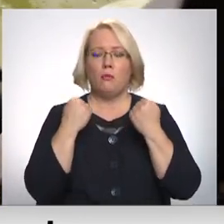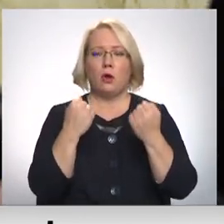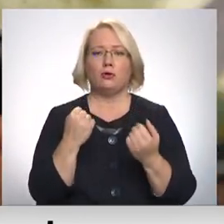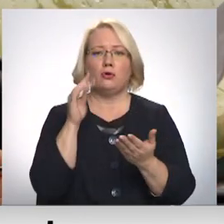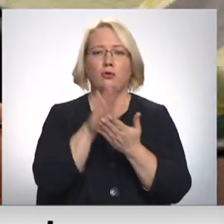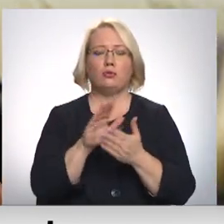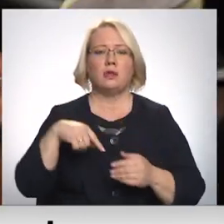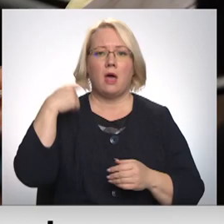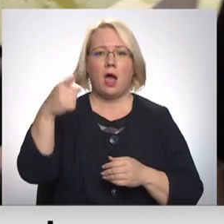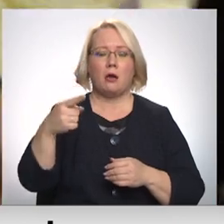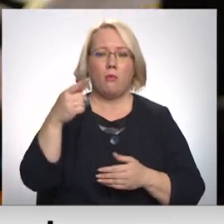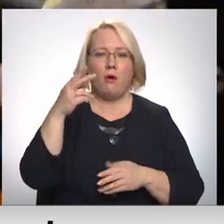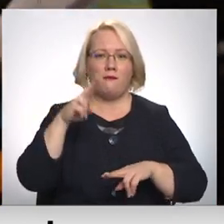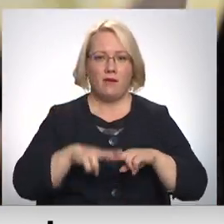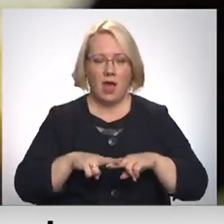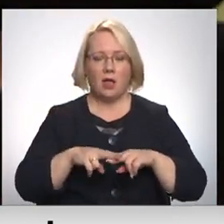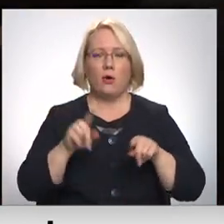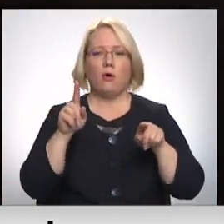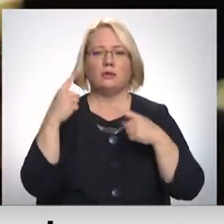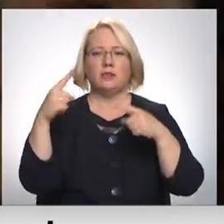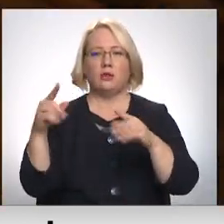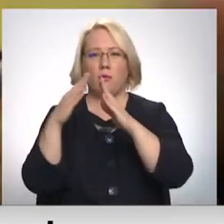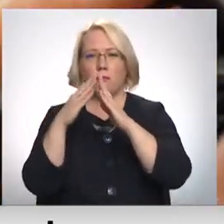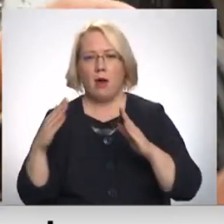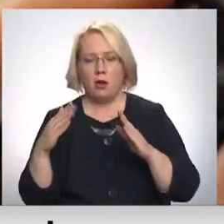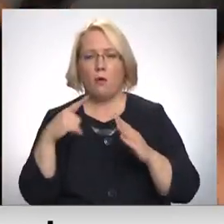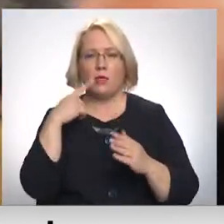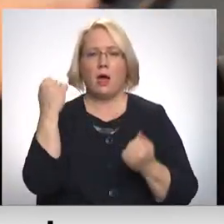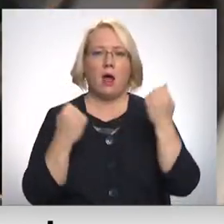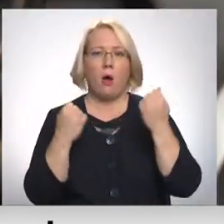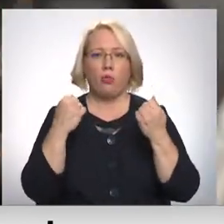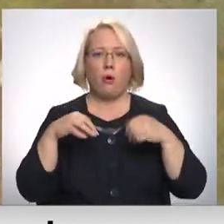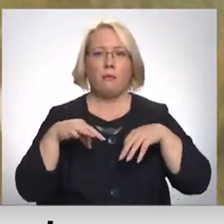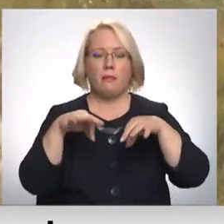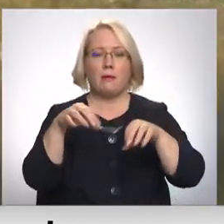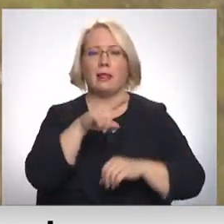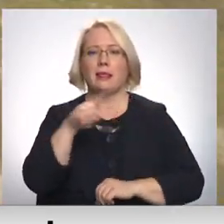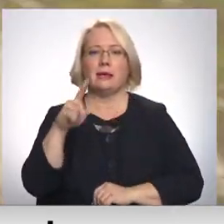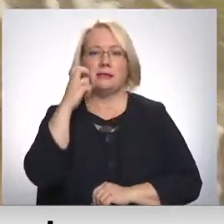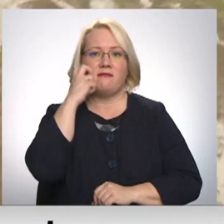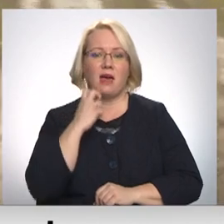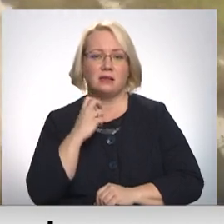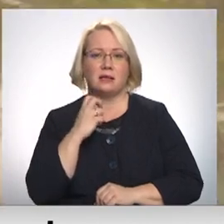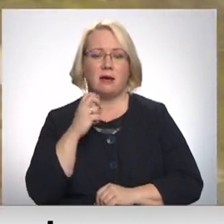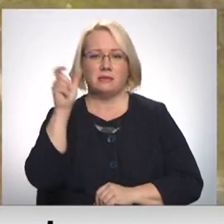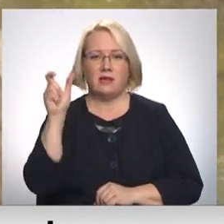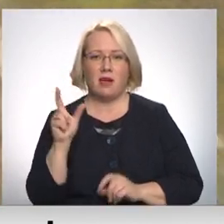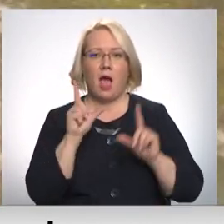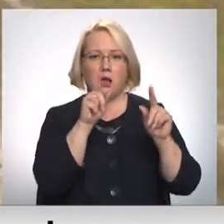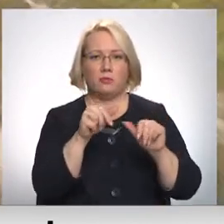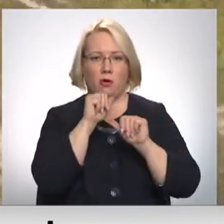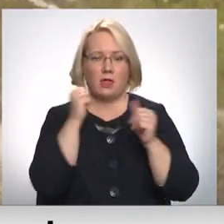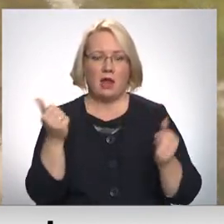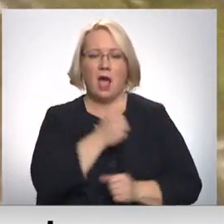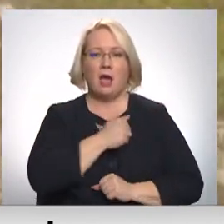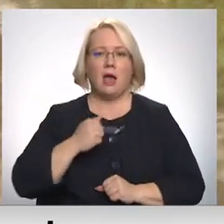pietarvietu, viensētu arī atklājas, kā ar zemes piekaras auto līdz nākamajai seniorai nemaz nevar nokļūt. Karavīrs artis